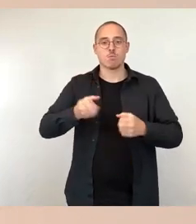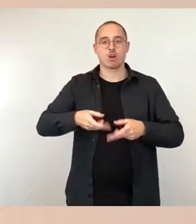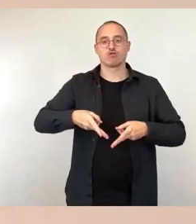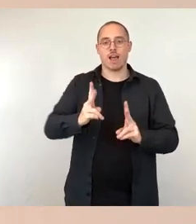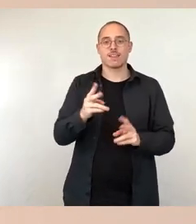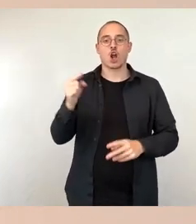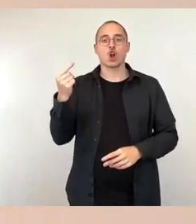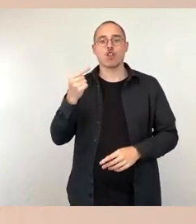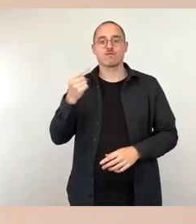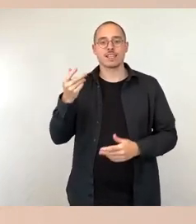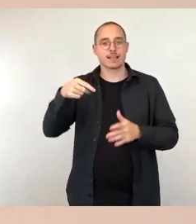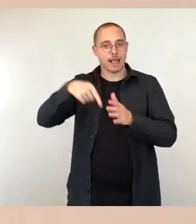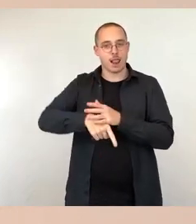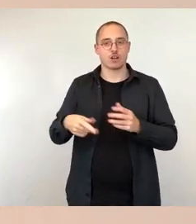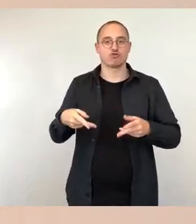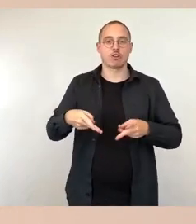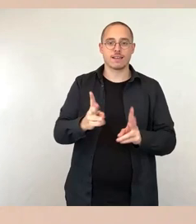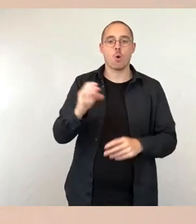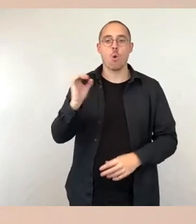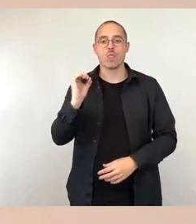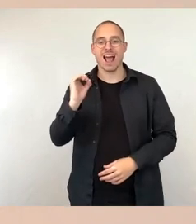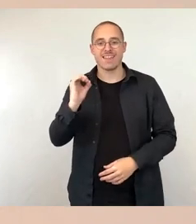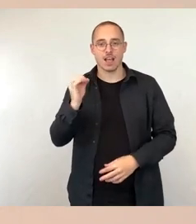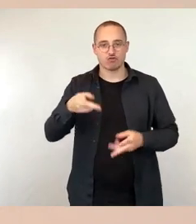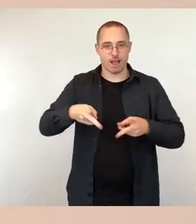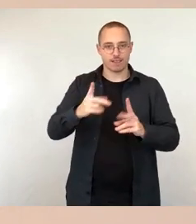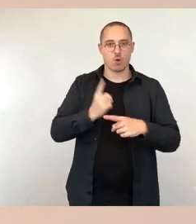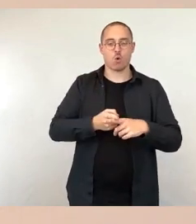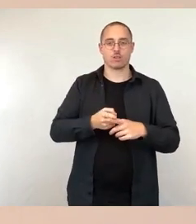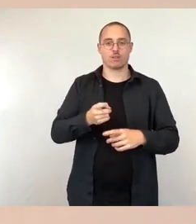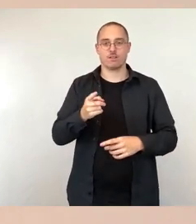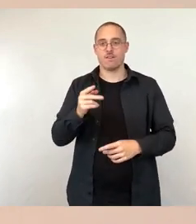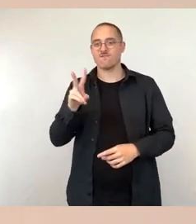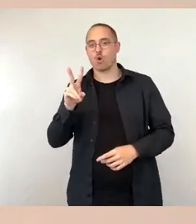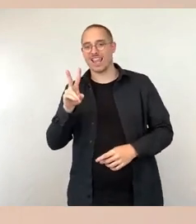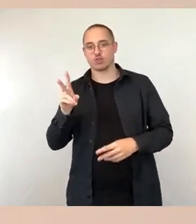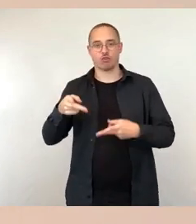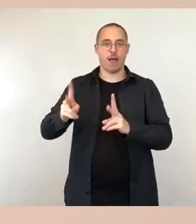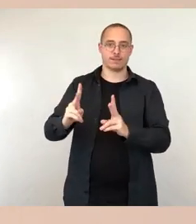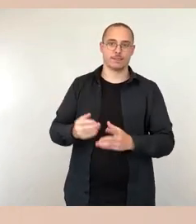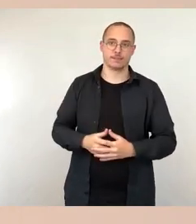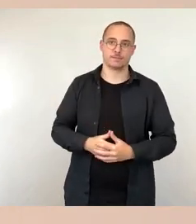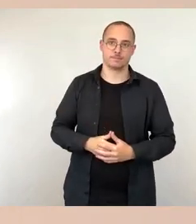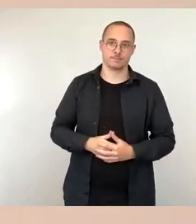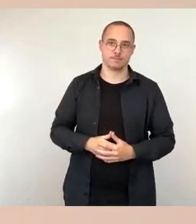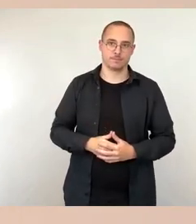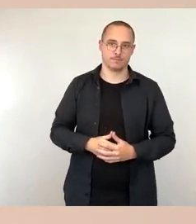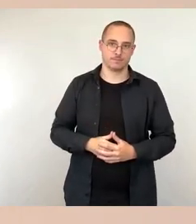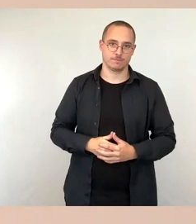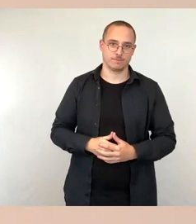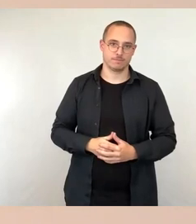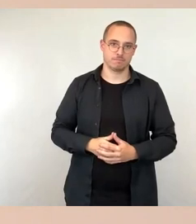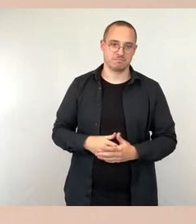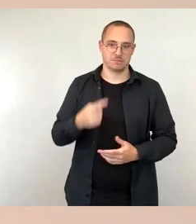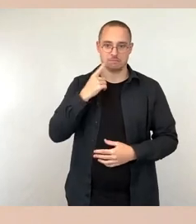-Straße und Rokett-Straße. Alle anderen, die Liste umfasst ja 34, glaube ich, Straßen,